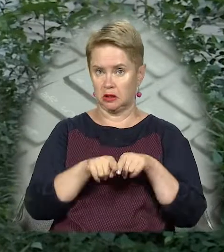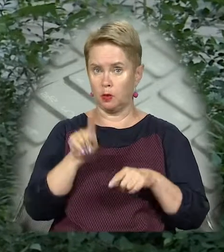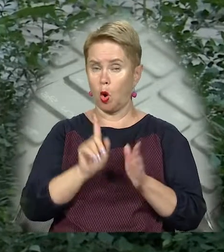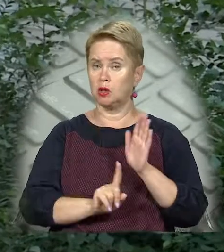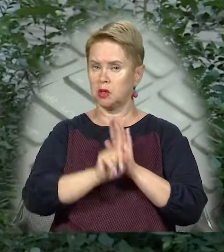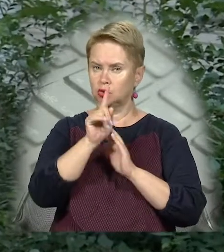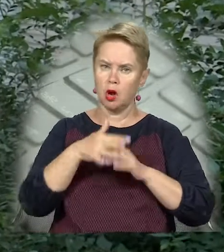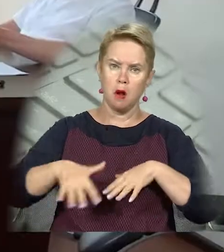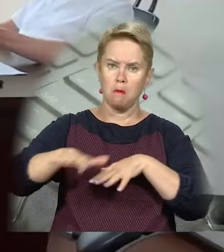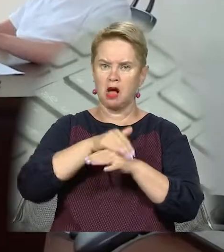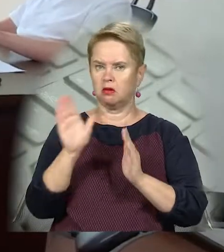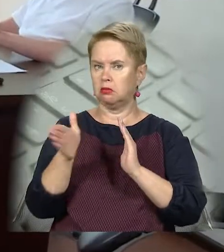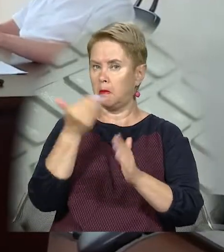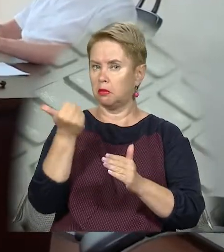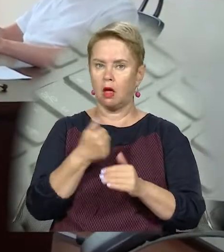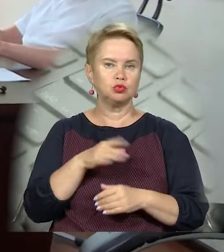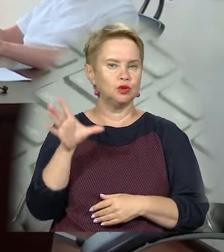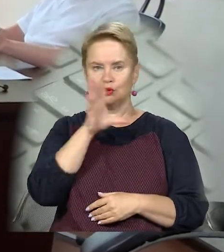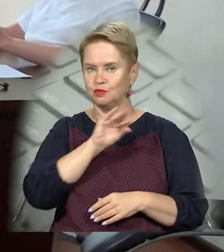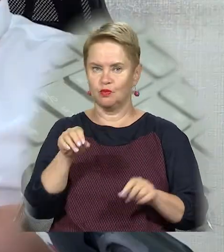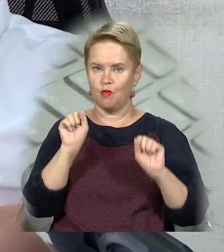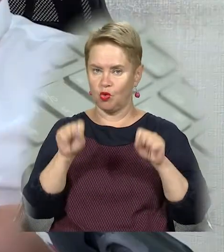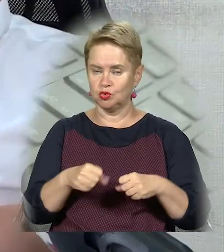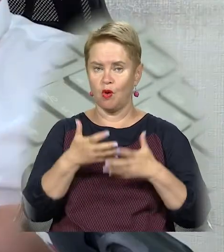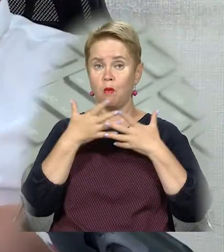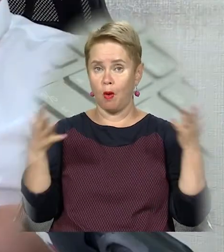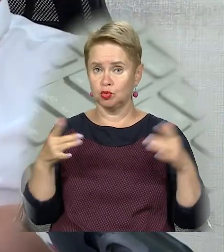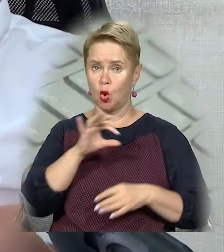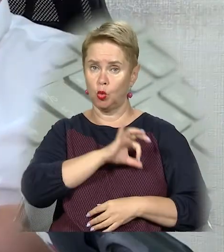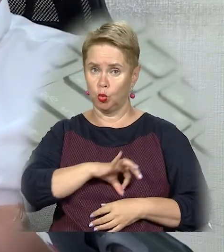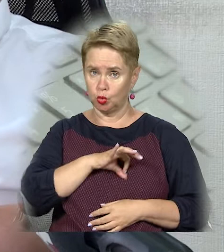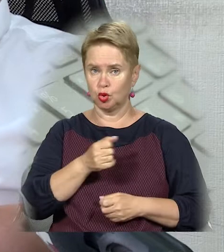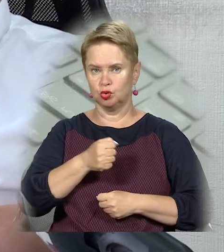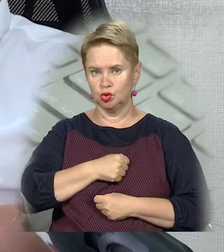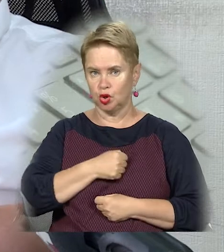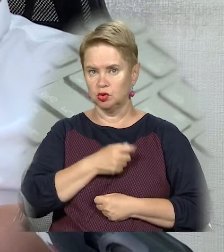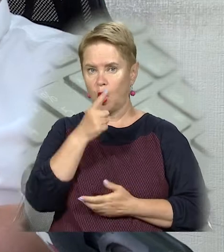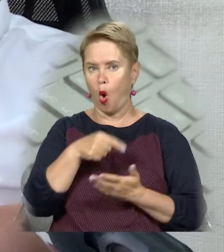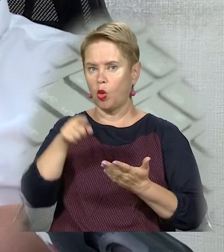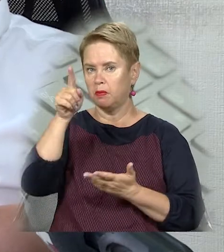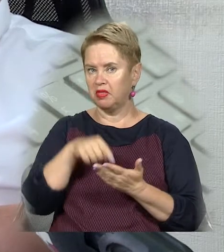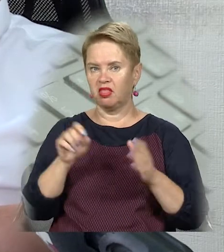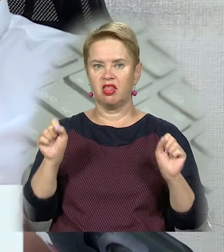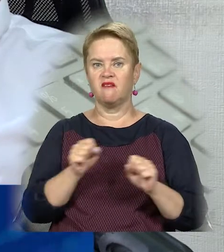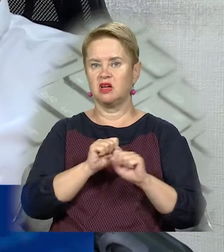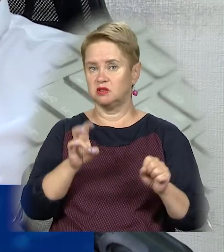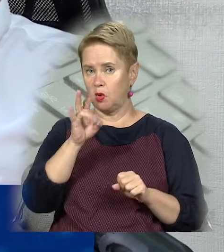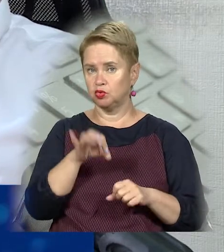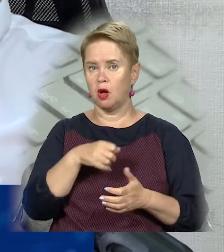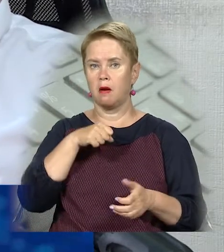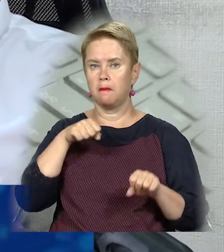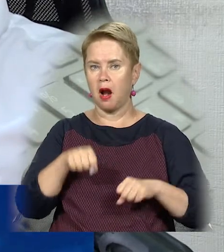Проте розпочати масовий демонтаж вони не в змозі. Більшість з них юридично, к жаль, відмінити вже невозможна